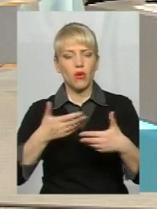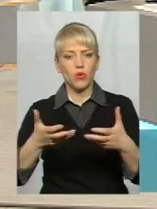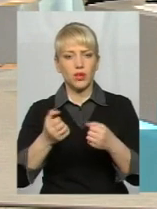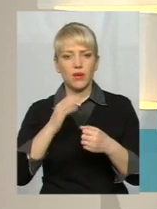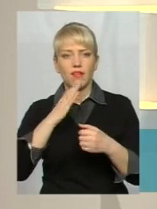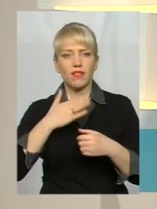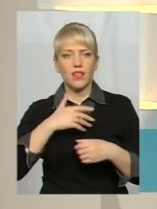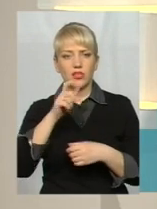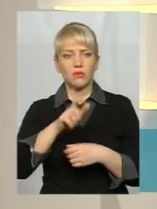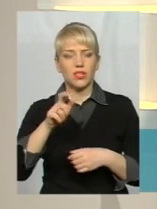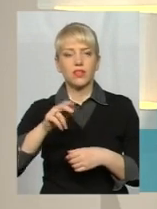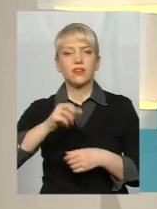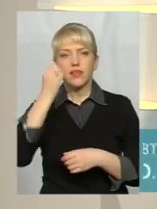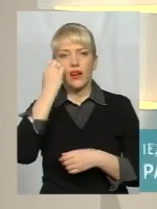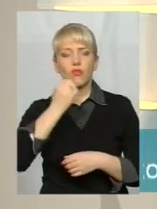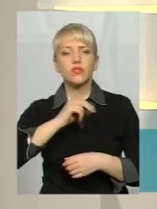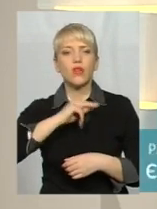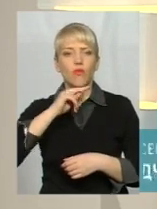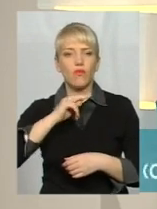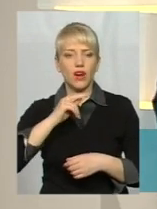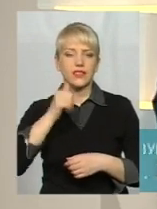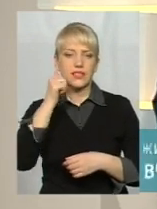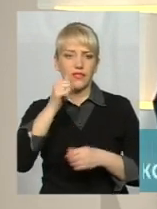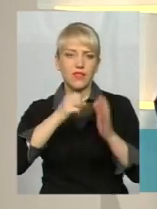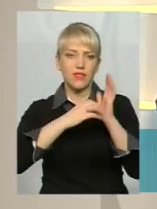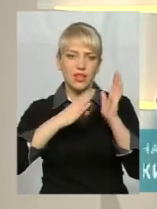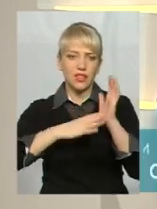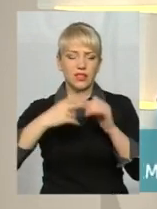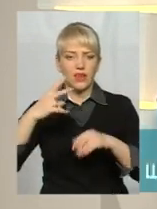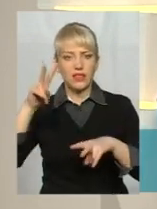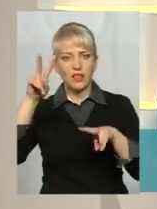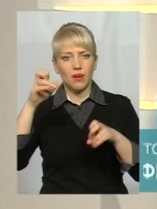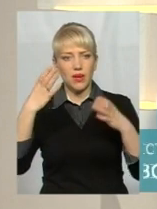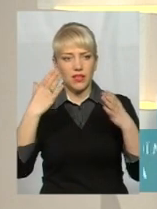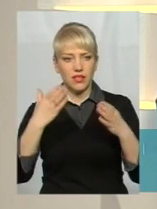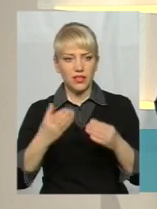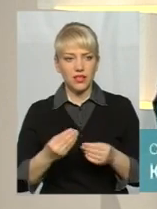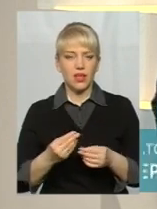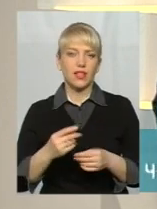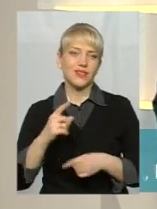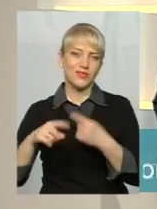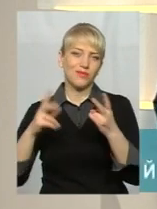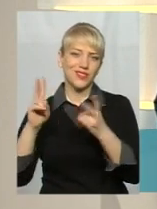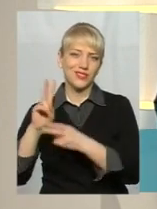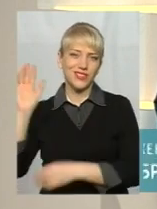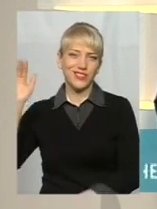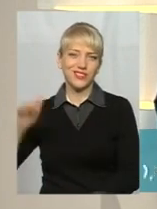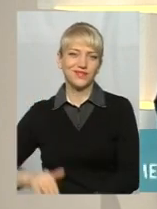глядачам дякую за увагу. Вже завтра о 19.20, тема Дня на Суспільному, отож до зустрічі.